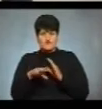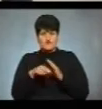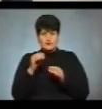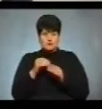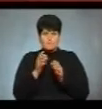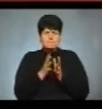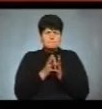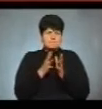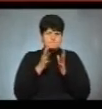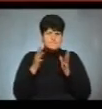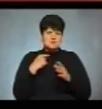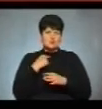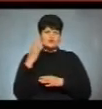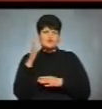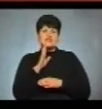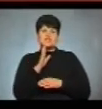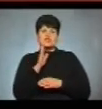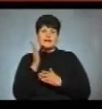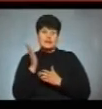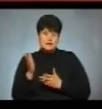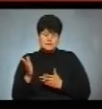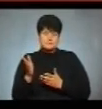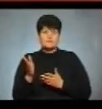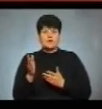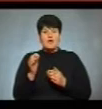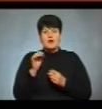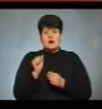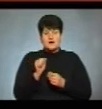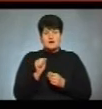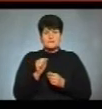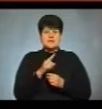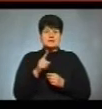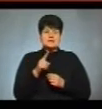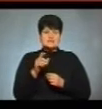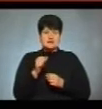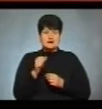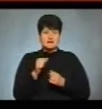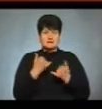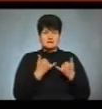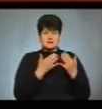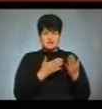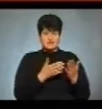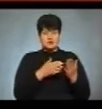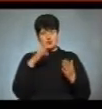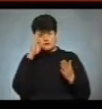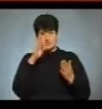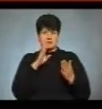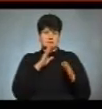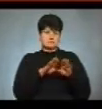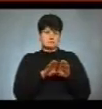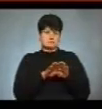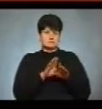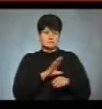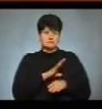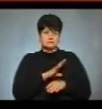більше голосували жінки, а за чинного президента паритетно чоловіки і жінки.